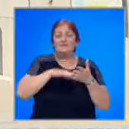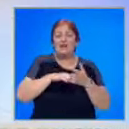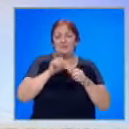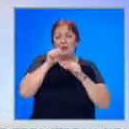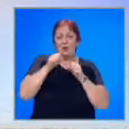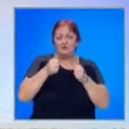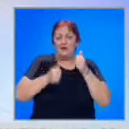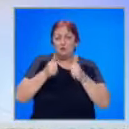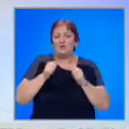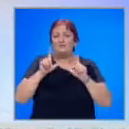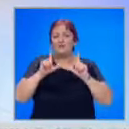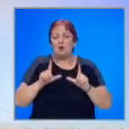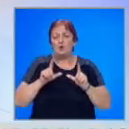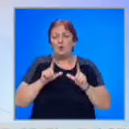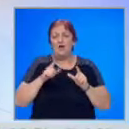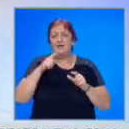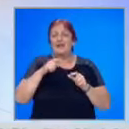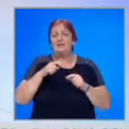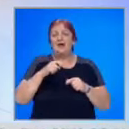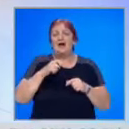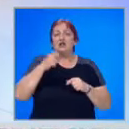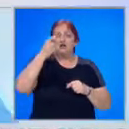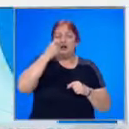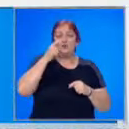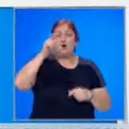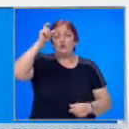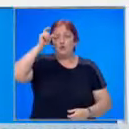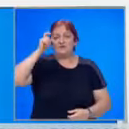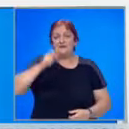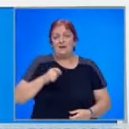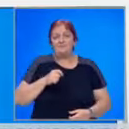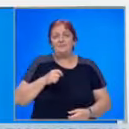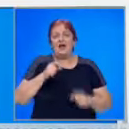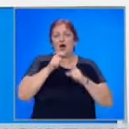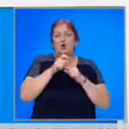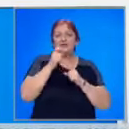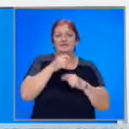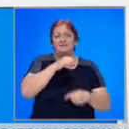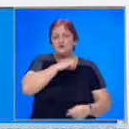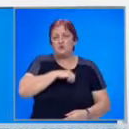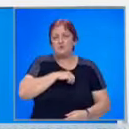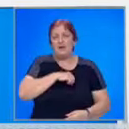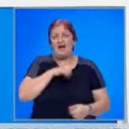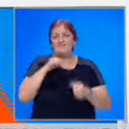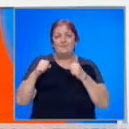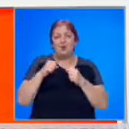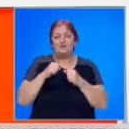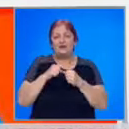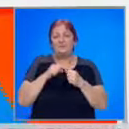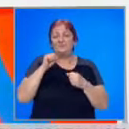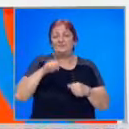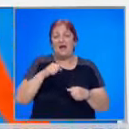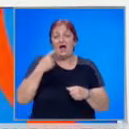боксовия турнир в Токио. Нас босс е Чакър-угло от Турция. Росни Станчев за успеха ни в боксе. Да,